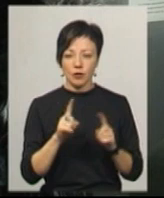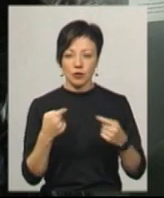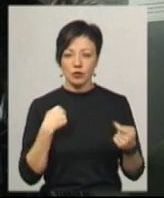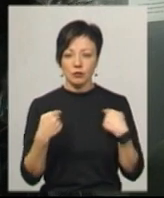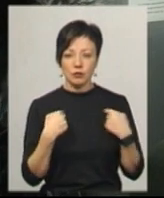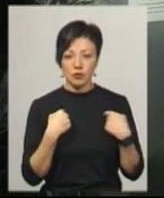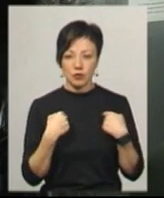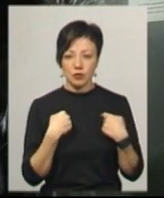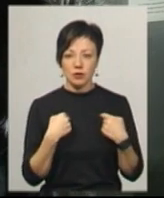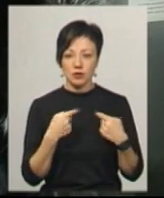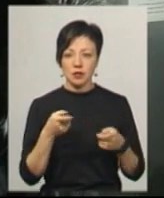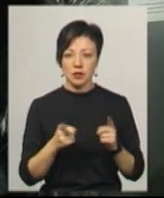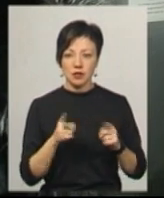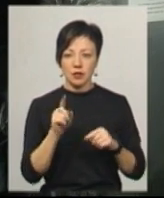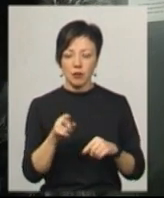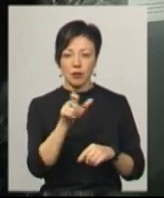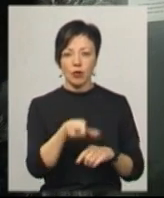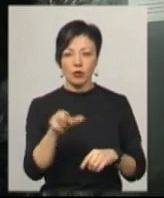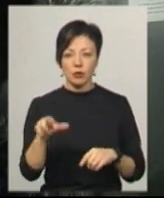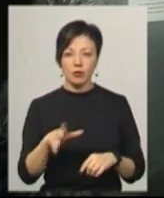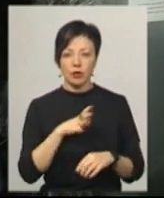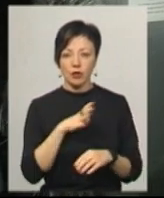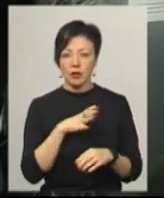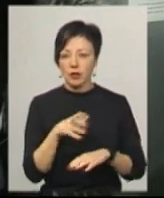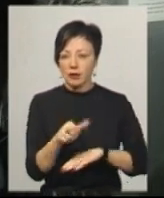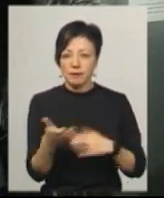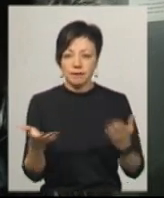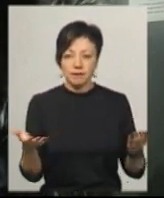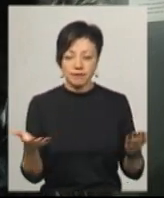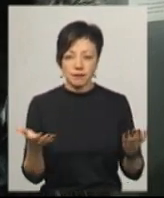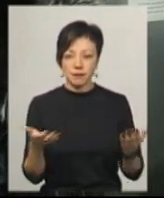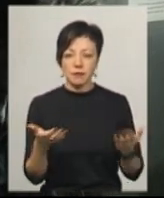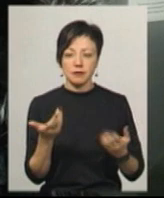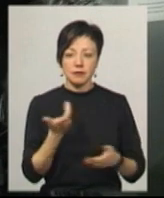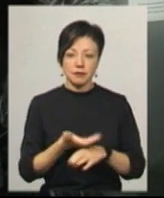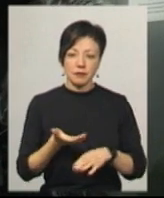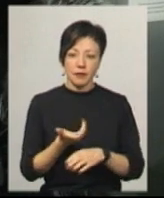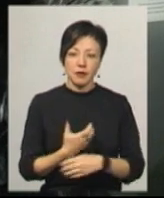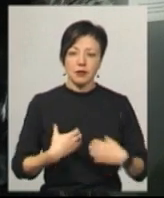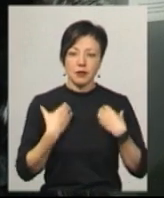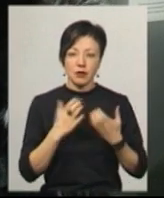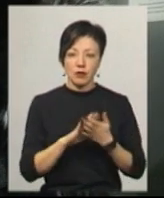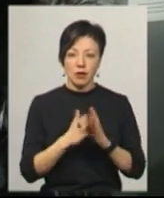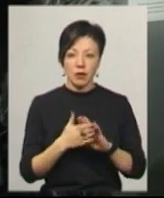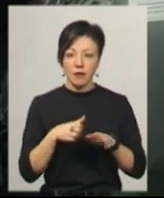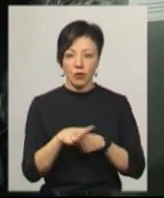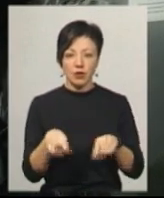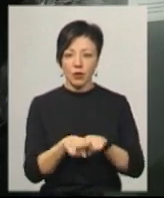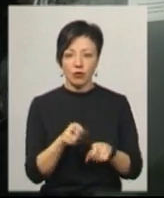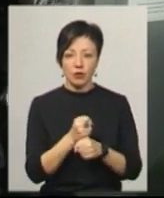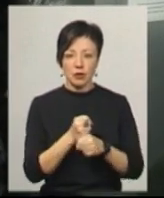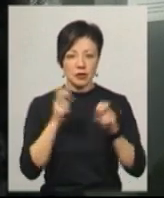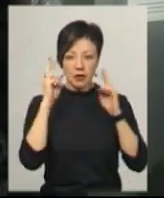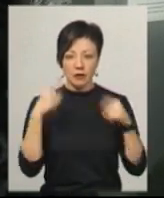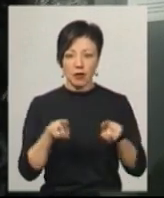змучений. Дійсно, люди там були на грані. Люди виконували таку роботу, ну я не знаю,